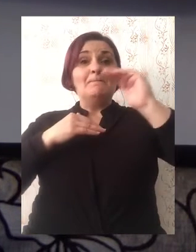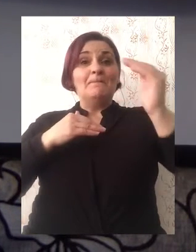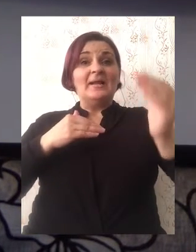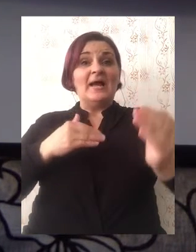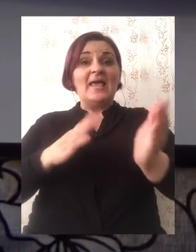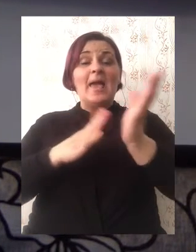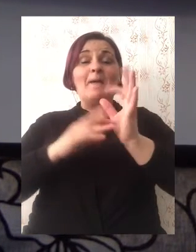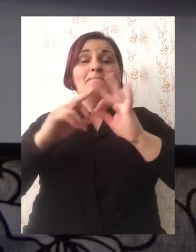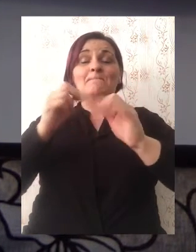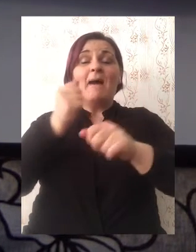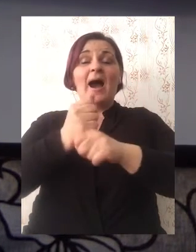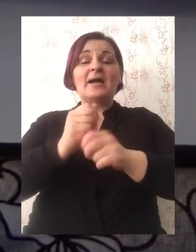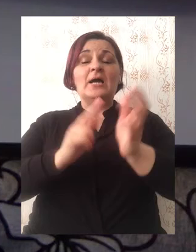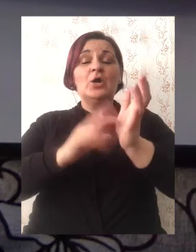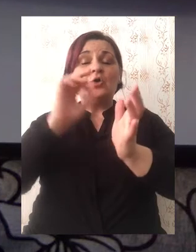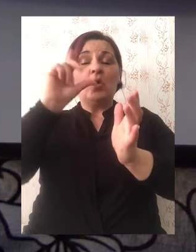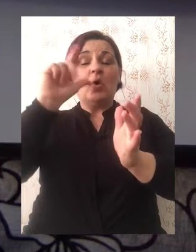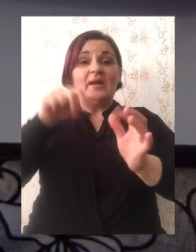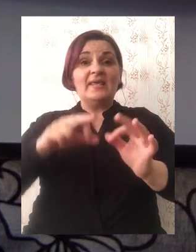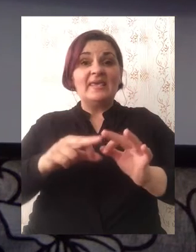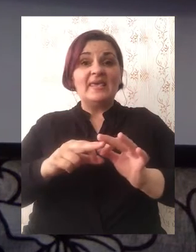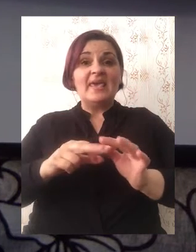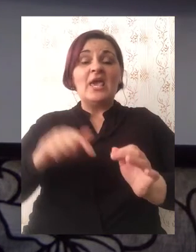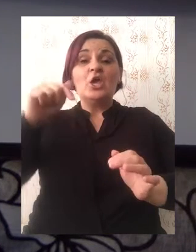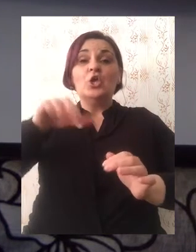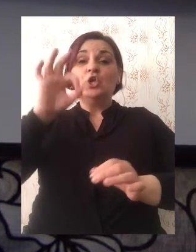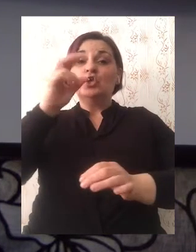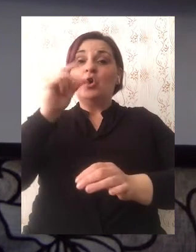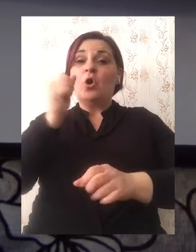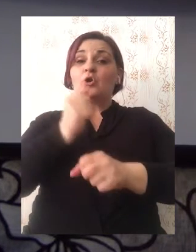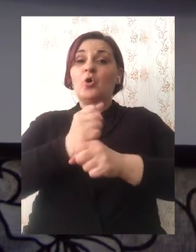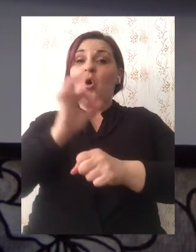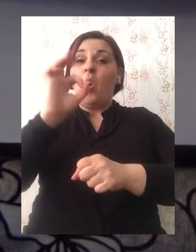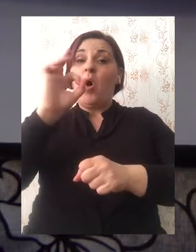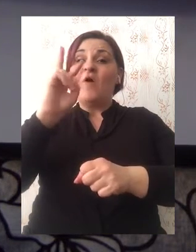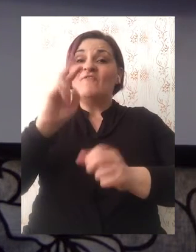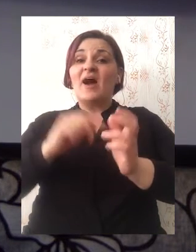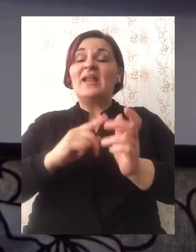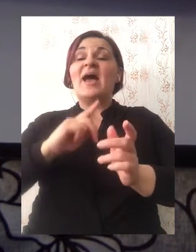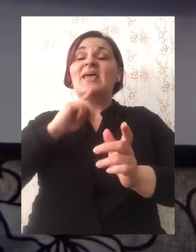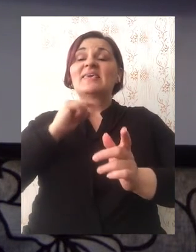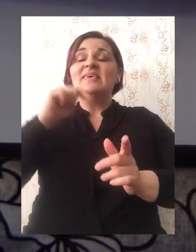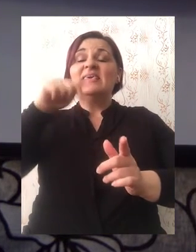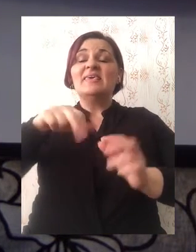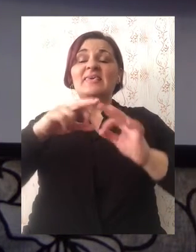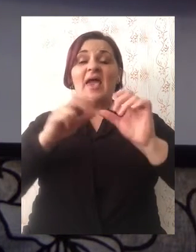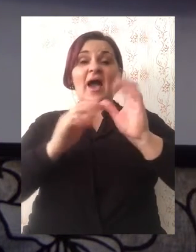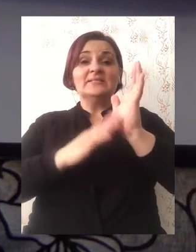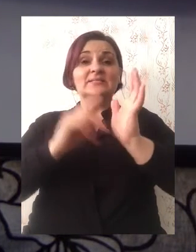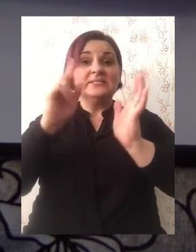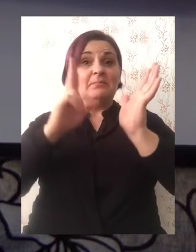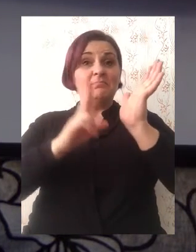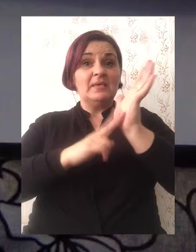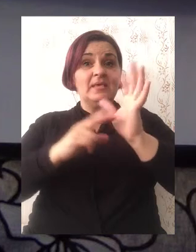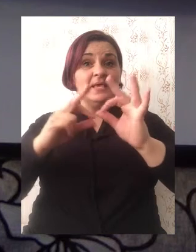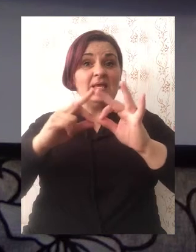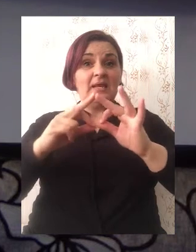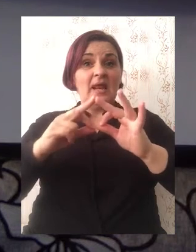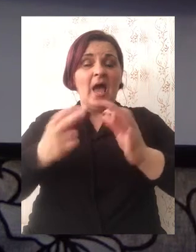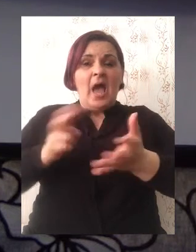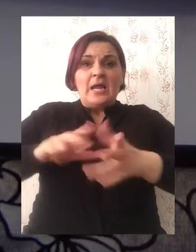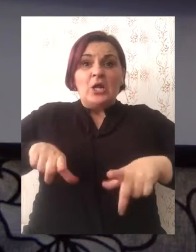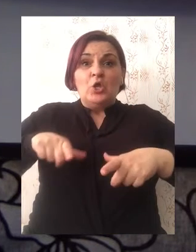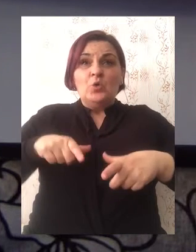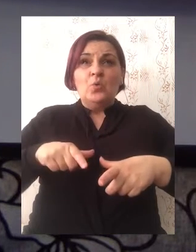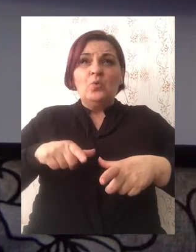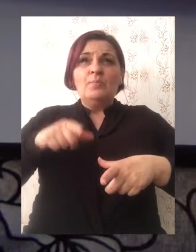Magnolia, brežuljak Jorgovana i brežuljak Jasnina. Ranim jutrom,